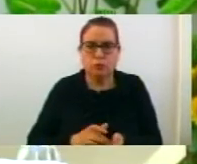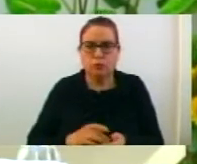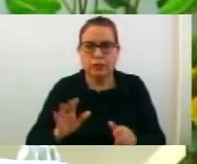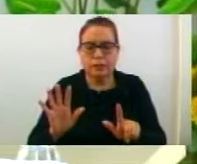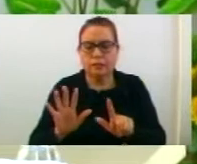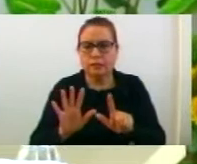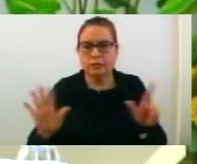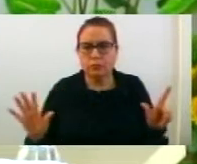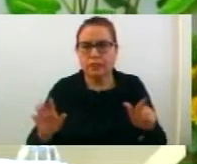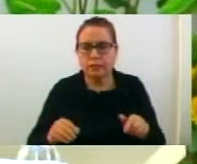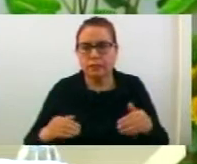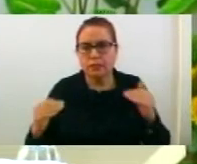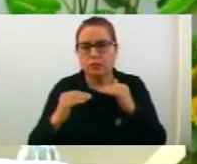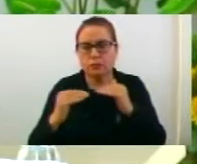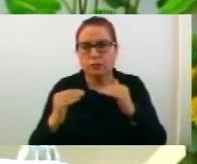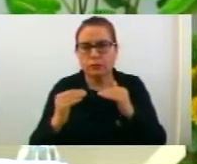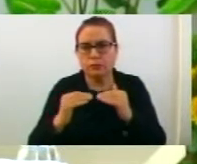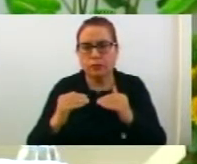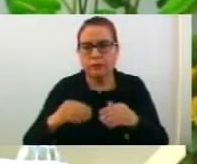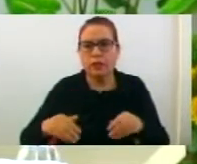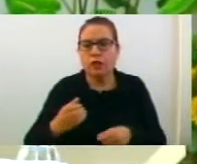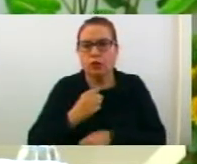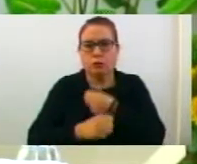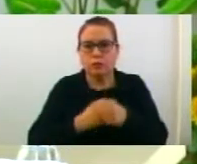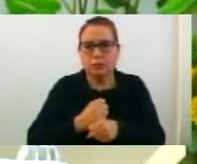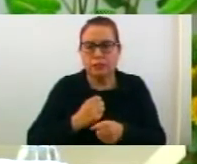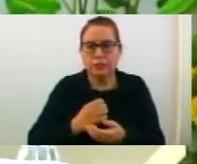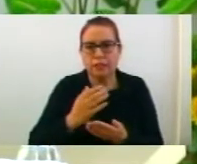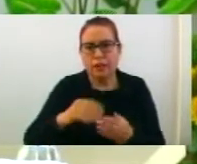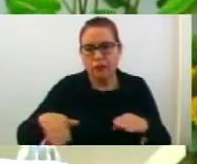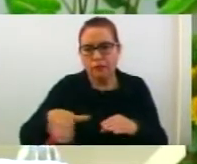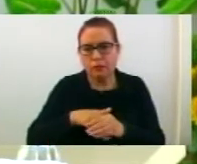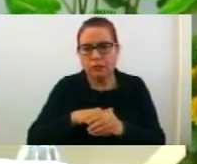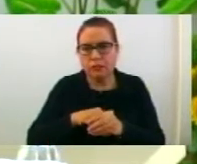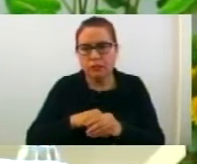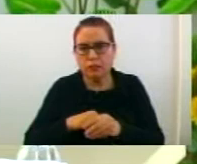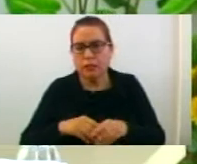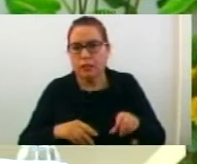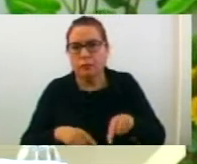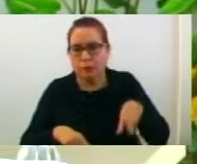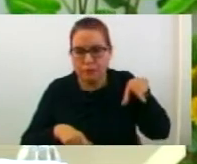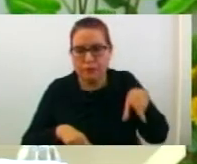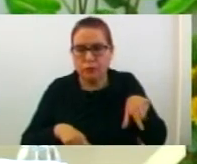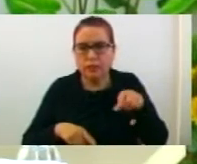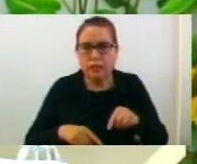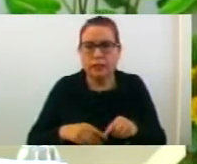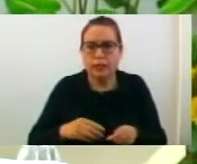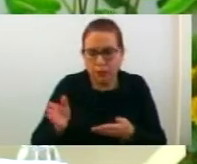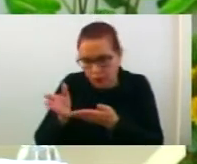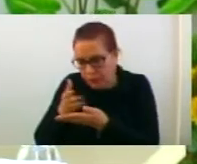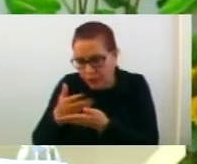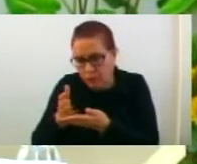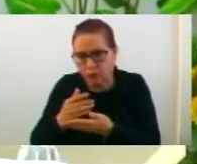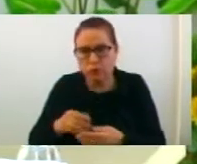барене с огласност на годничният план за воротување за 2018 година на локалната установа библиотека Благо Янков